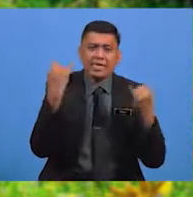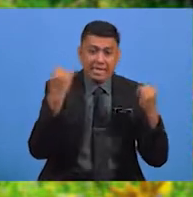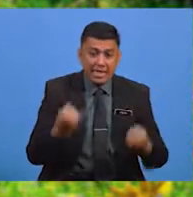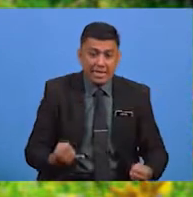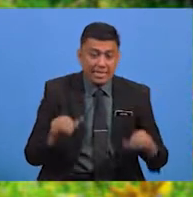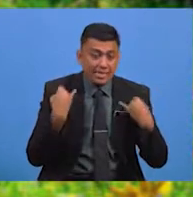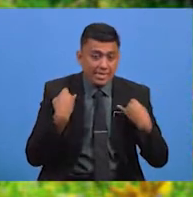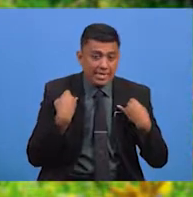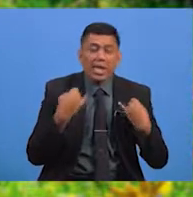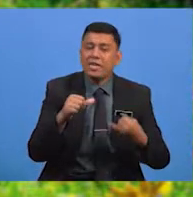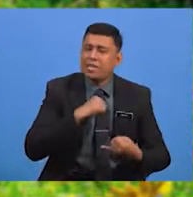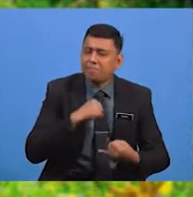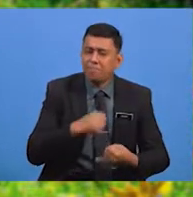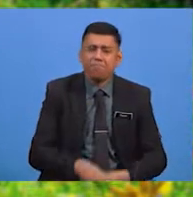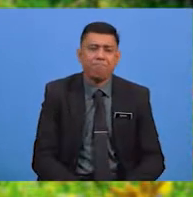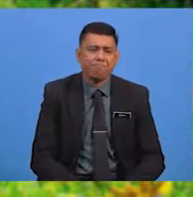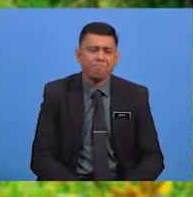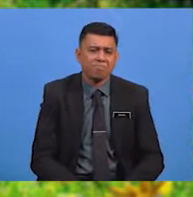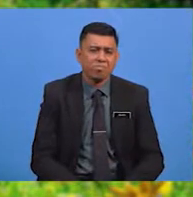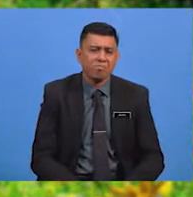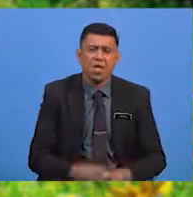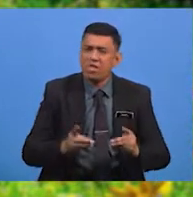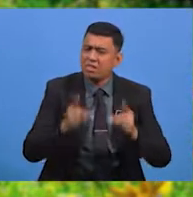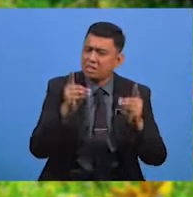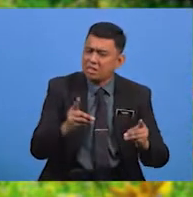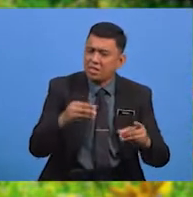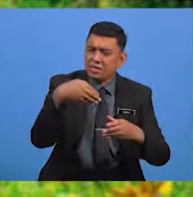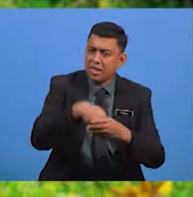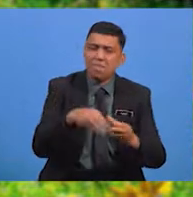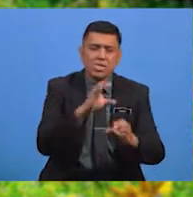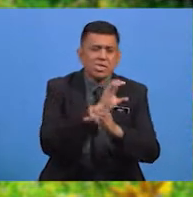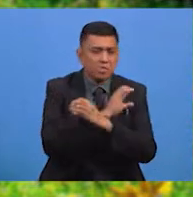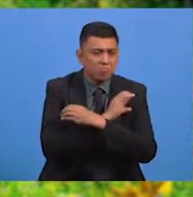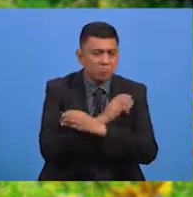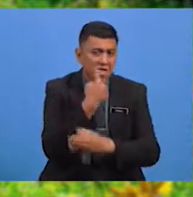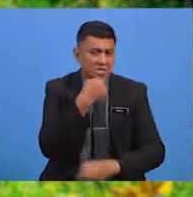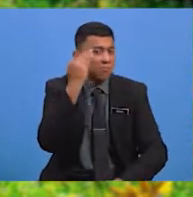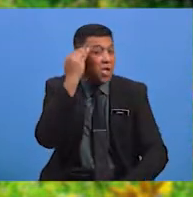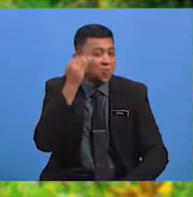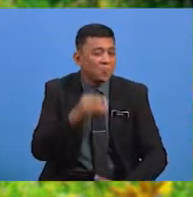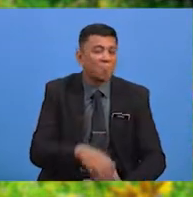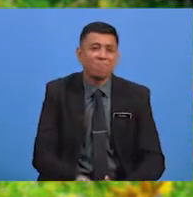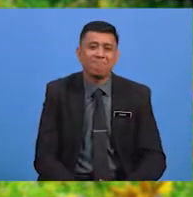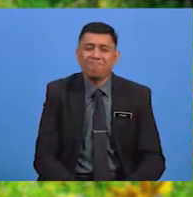Dan Sebahagiannya Mungkin Sedang Dalam Percintaan Siapa Tahu